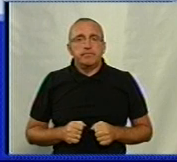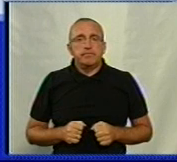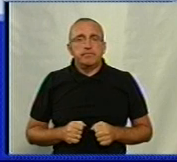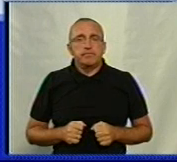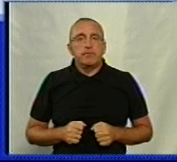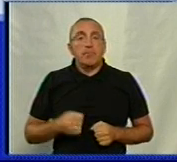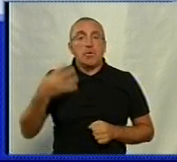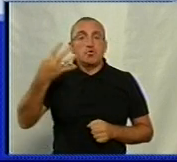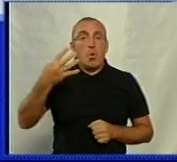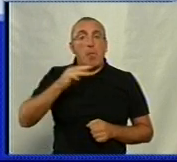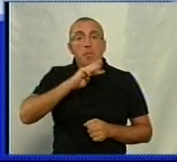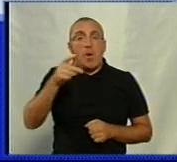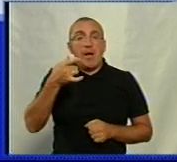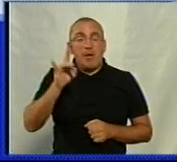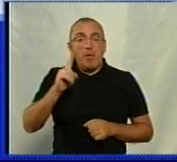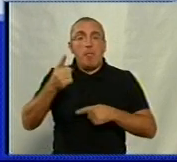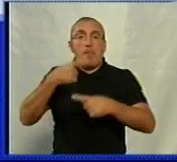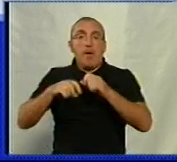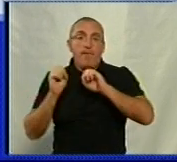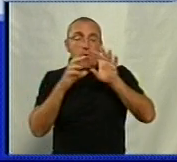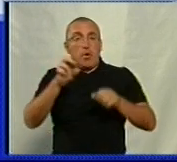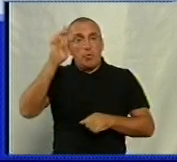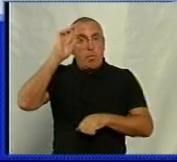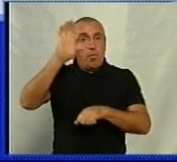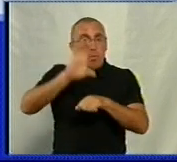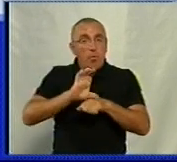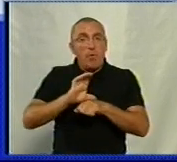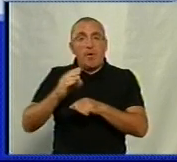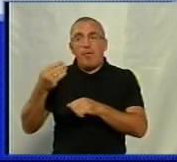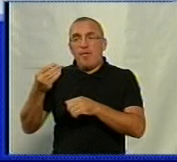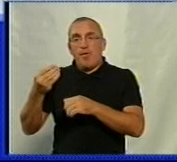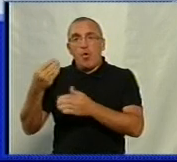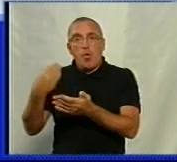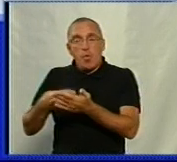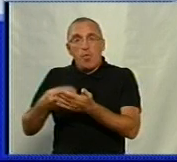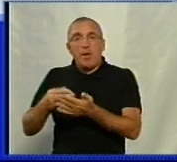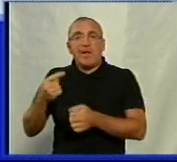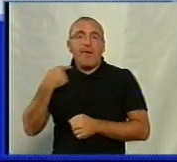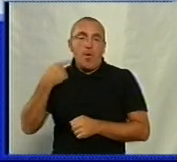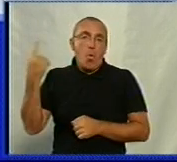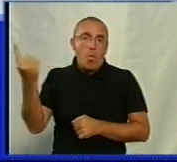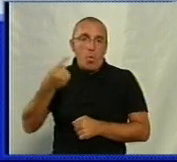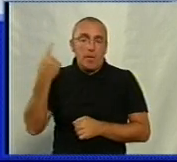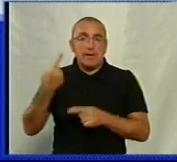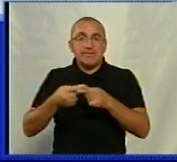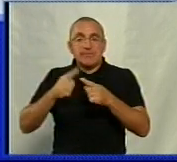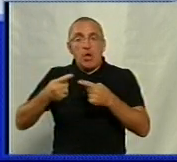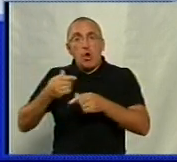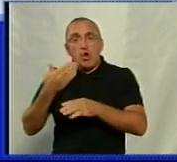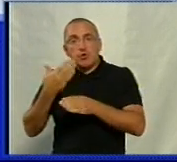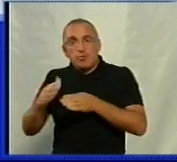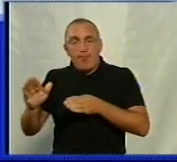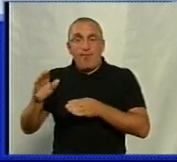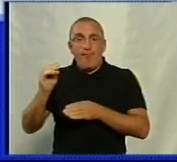Понад 40 мільйонів гривень повернуть до державного бюджету з рахунків розпорядників грошей Кіровоградської області. Це частина грошей